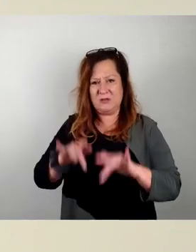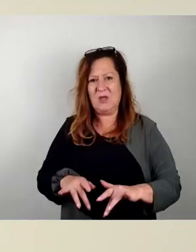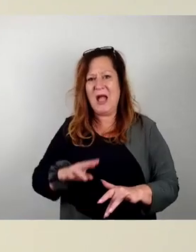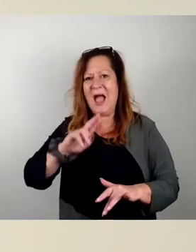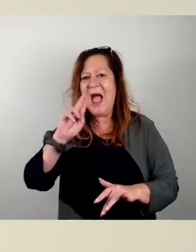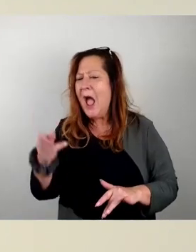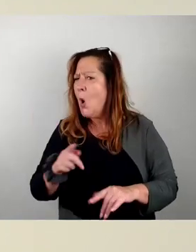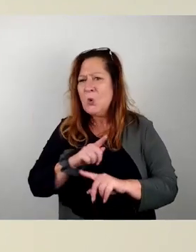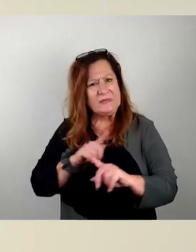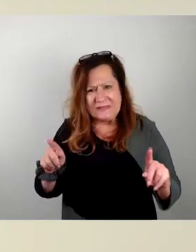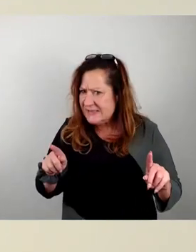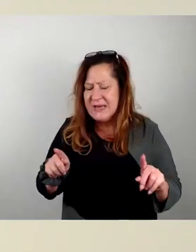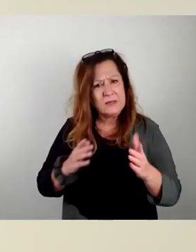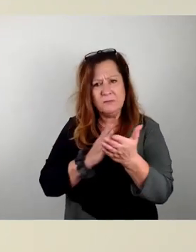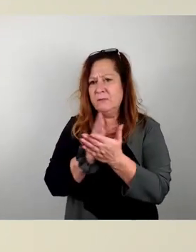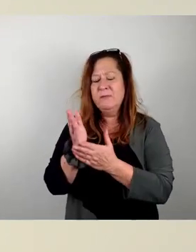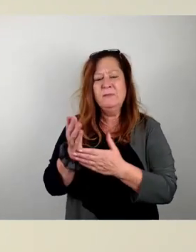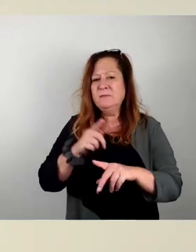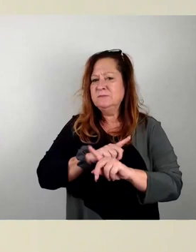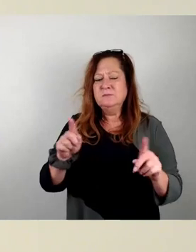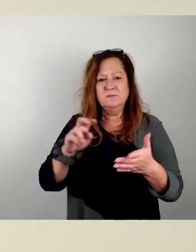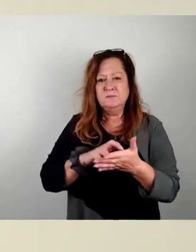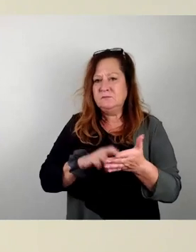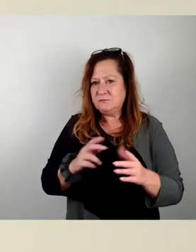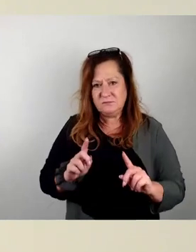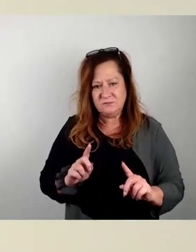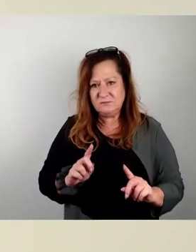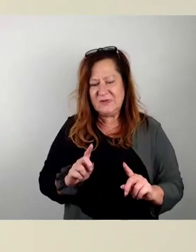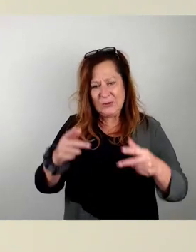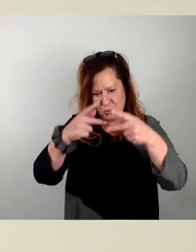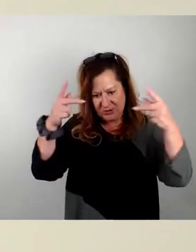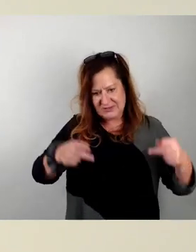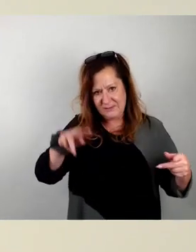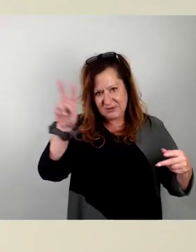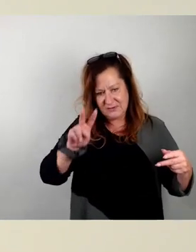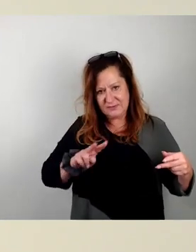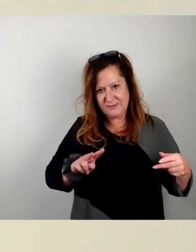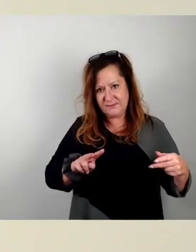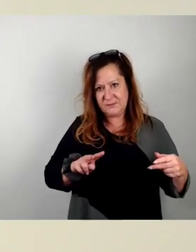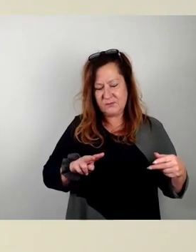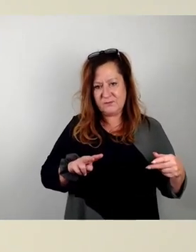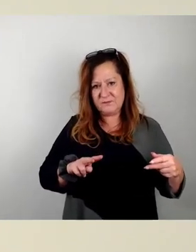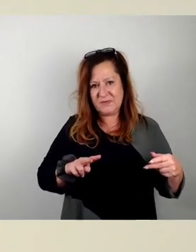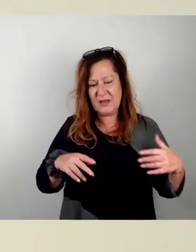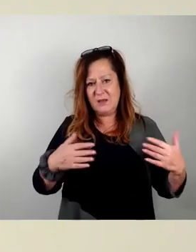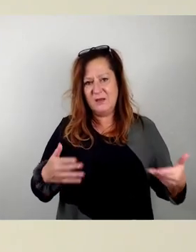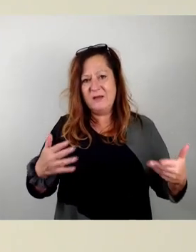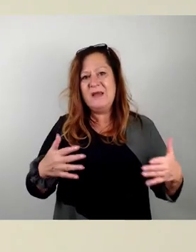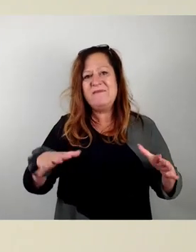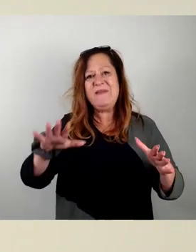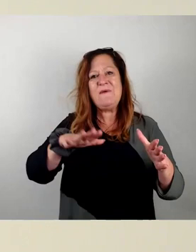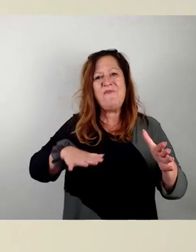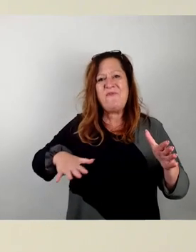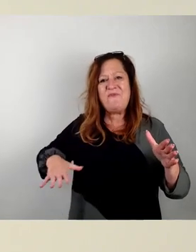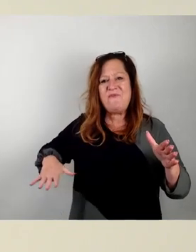vorgesehen, an keiner Stelle, wenn man das Konzept sich durchliest, sozusagen eine flächliche Überbauung